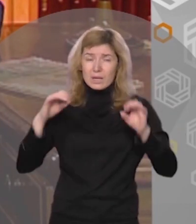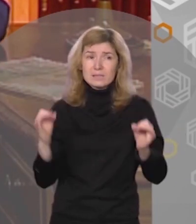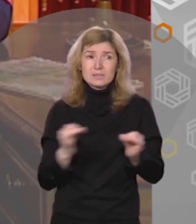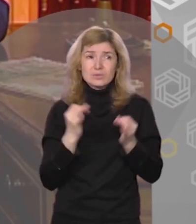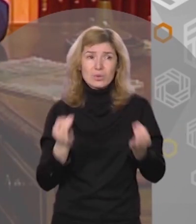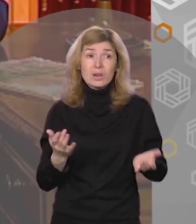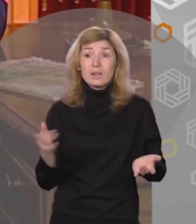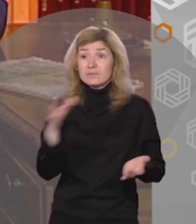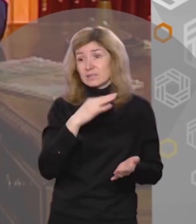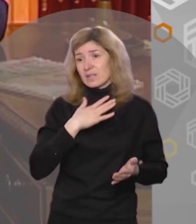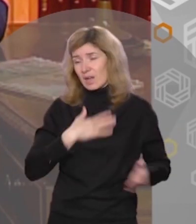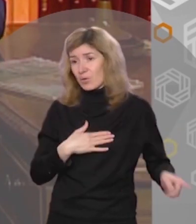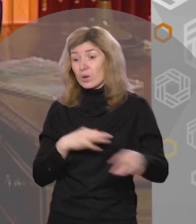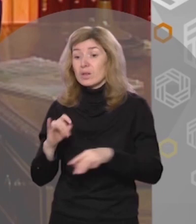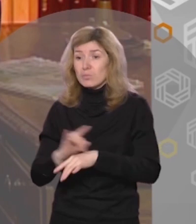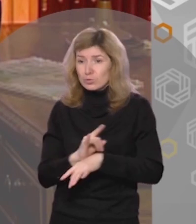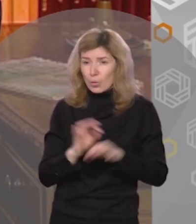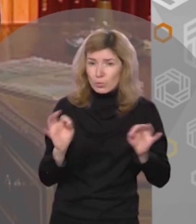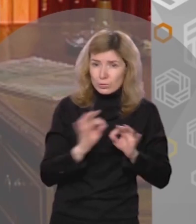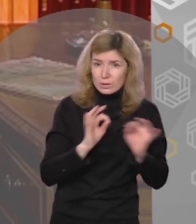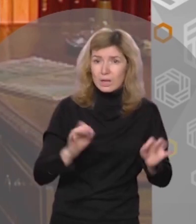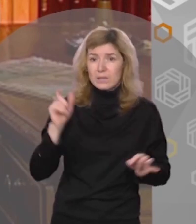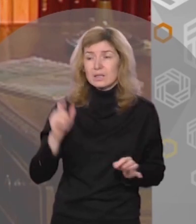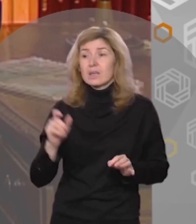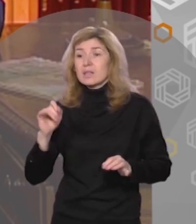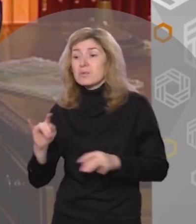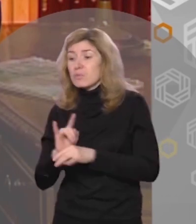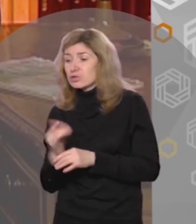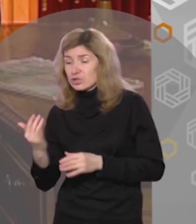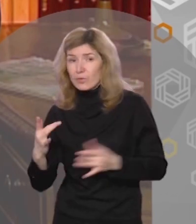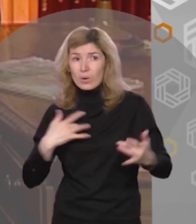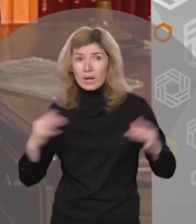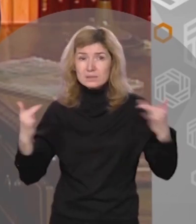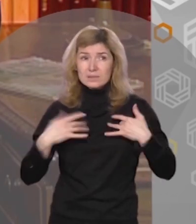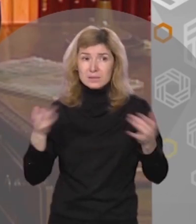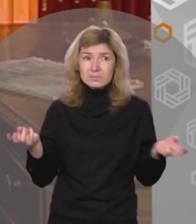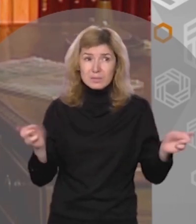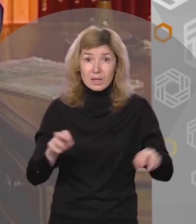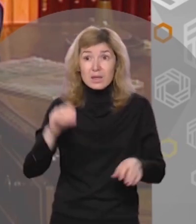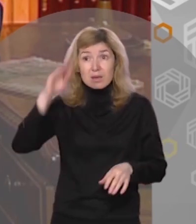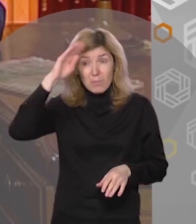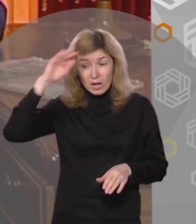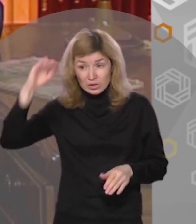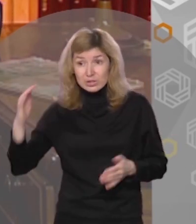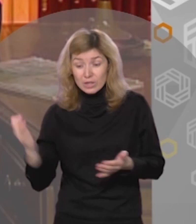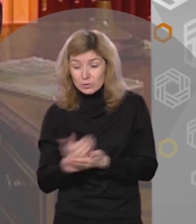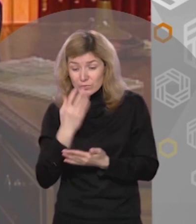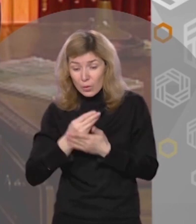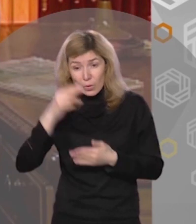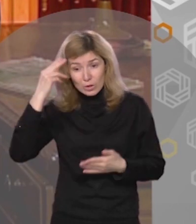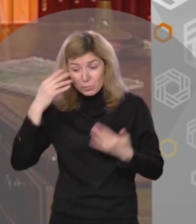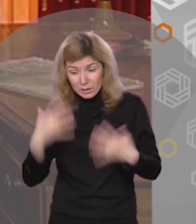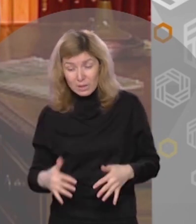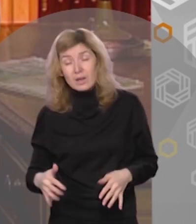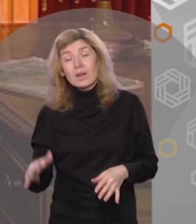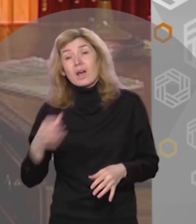остались довольны. И мышонок-музыкант, и мыши, собирающиеся на его концерты, и мальчик, нашедший потерянную расческу. Одним